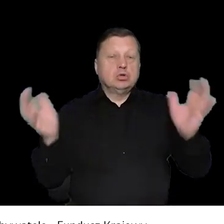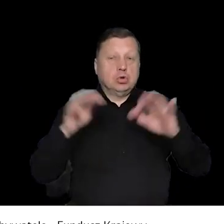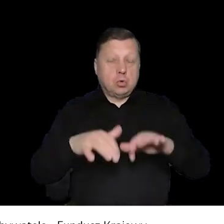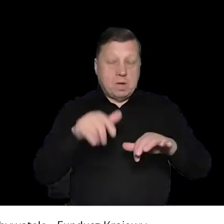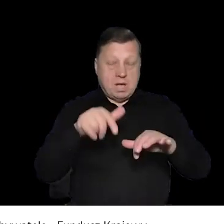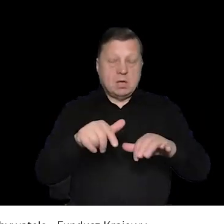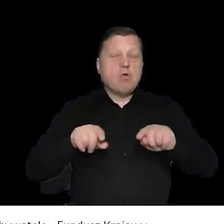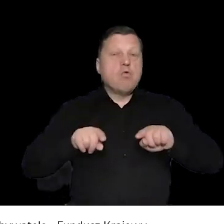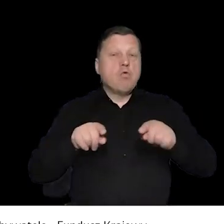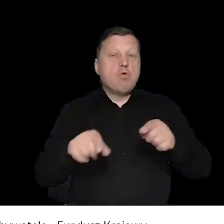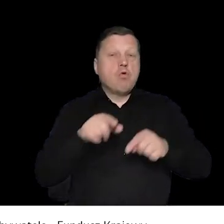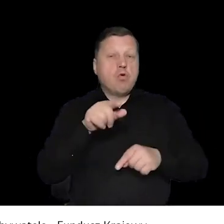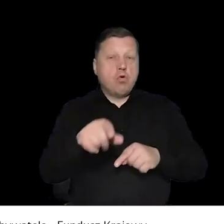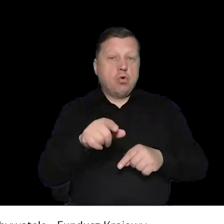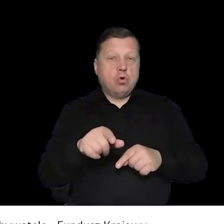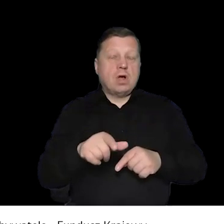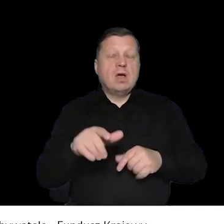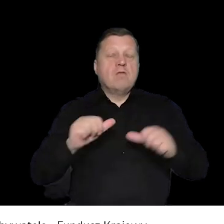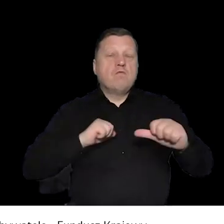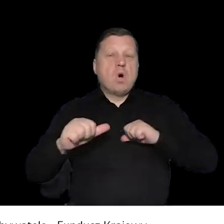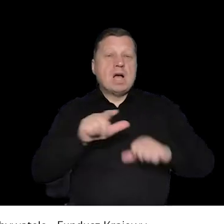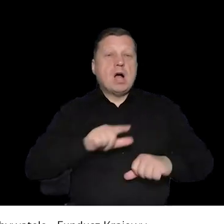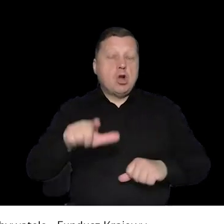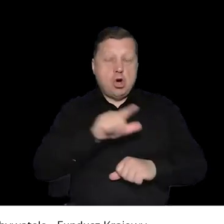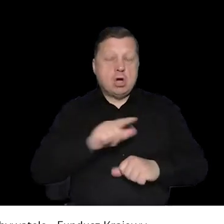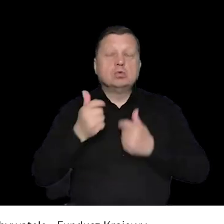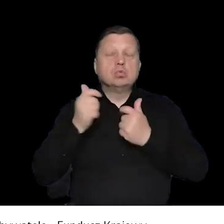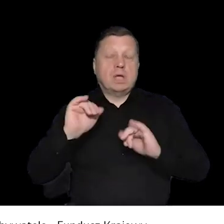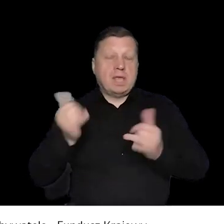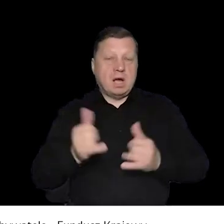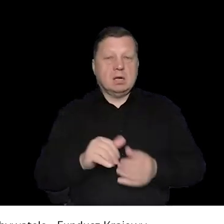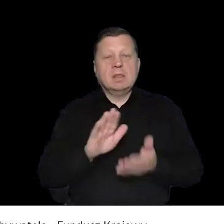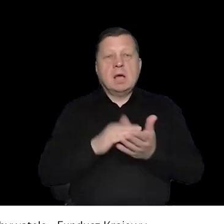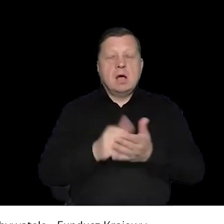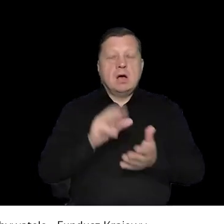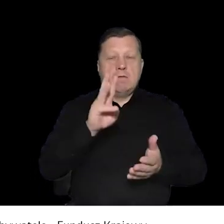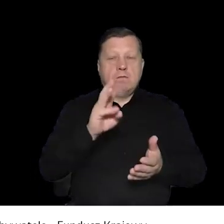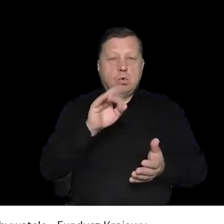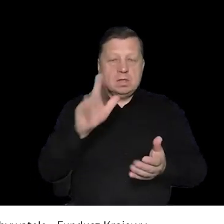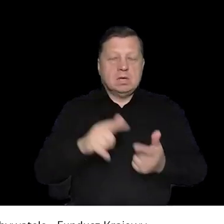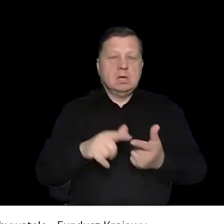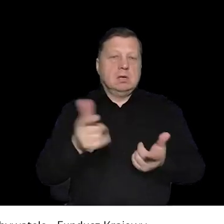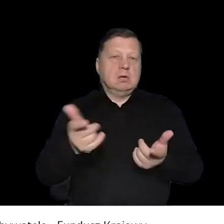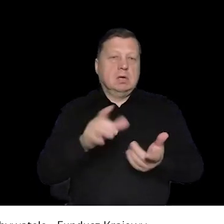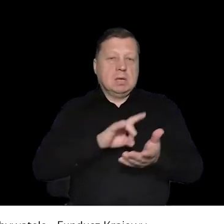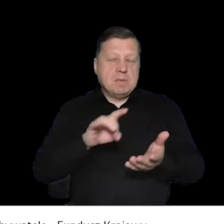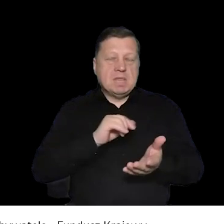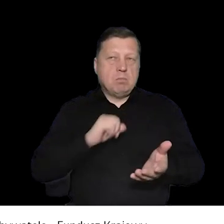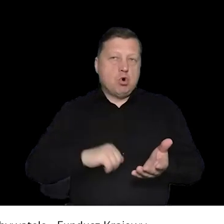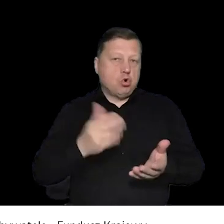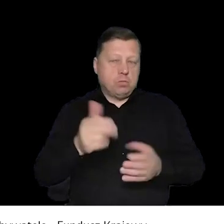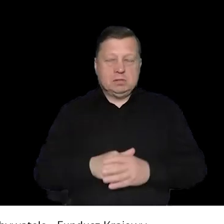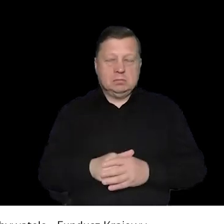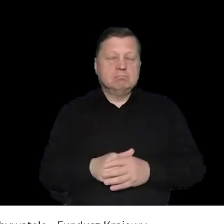Dobrze. To kolejne pytanie. Jak wygląda zgłoszenie zgromadzenia, którego organizatorem jest organ władzy